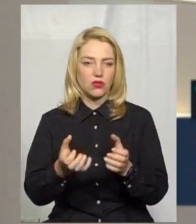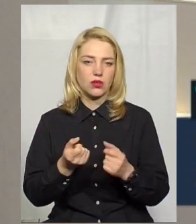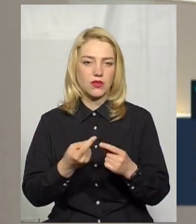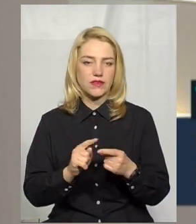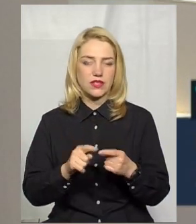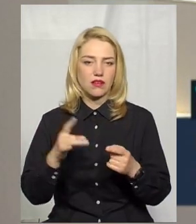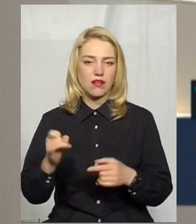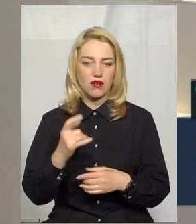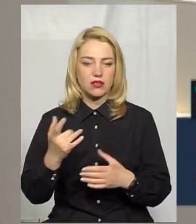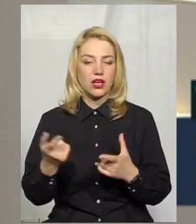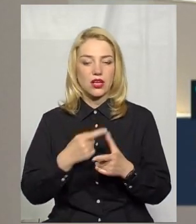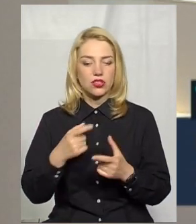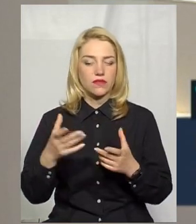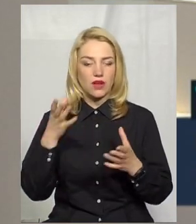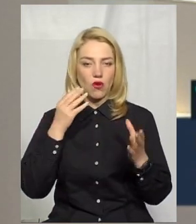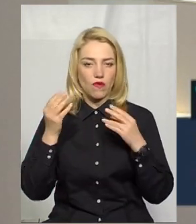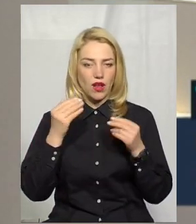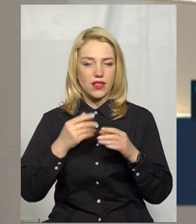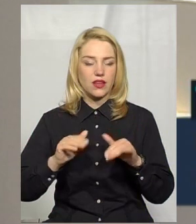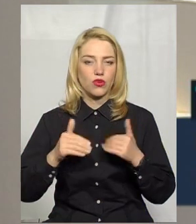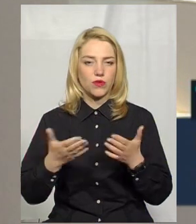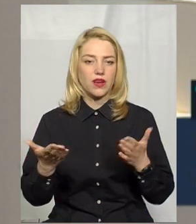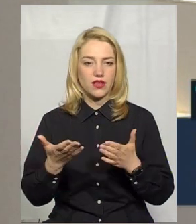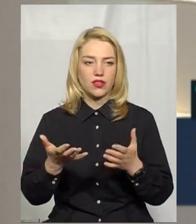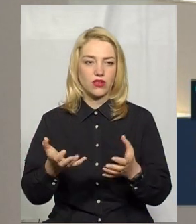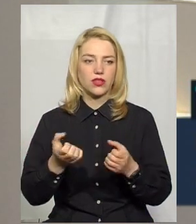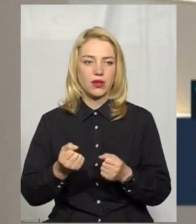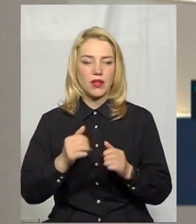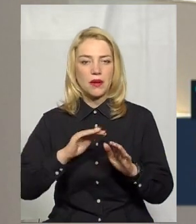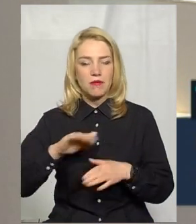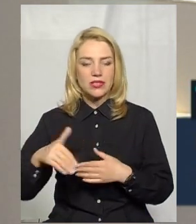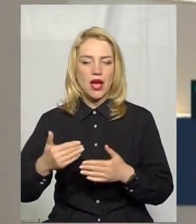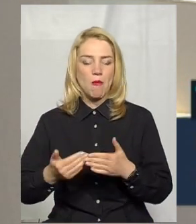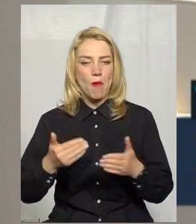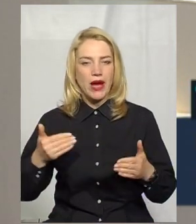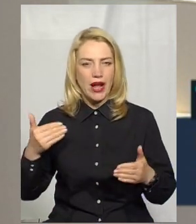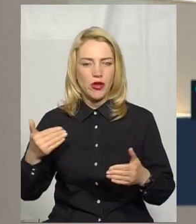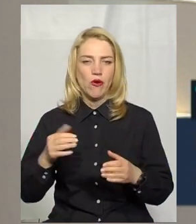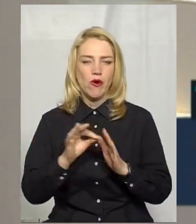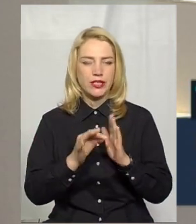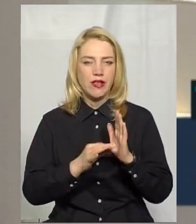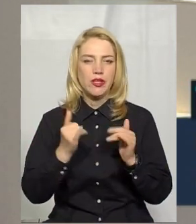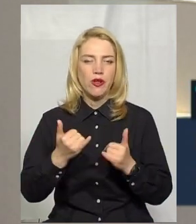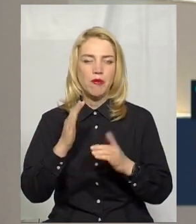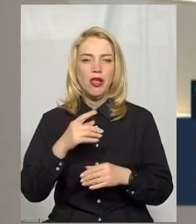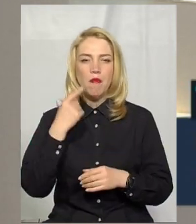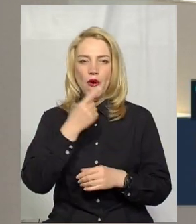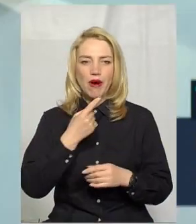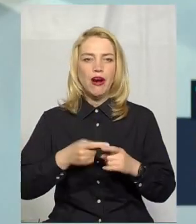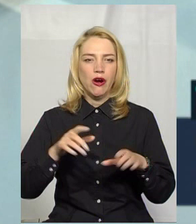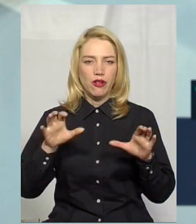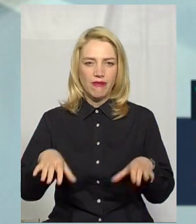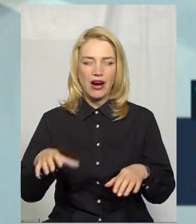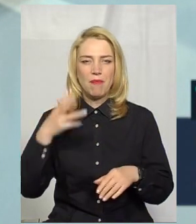та чи врахували рекомендації, які отримали після попереднього оцінювання, про це піде мова сьогодні. У студії